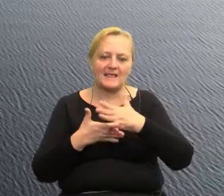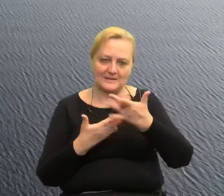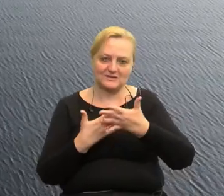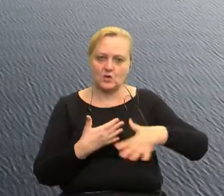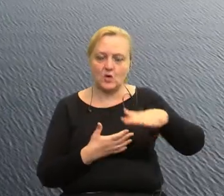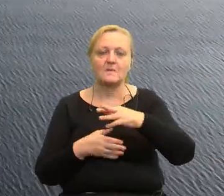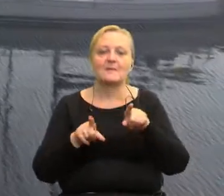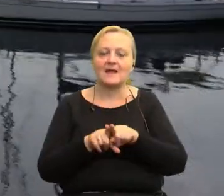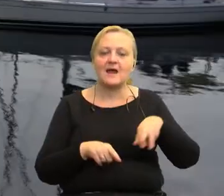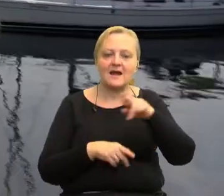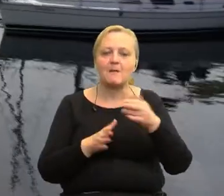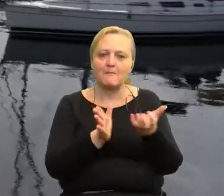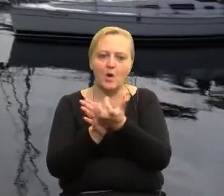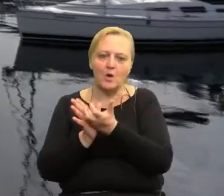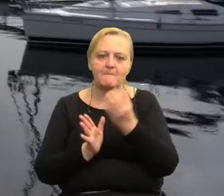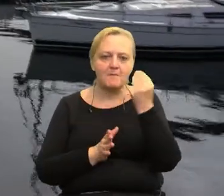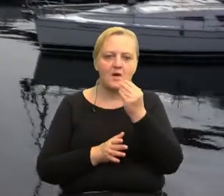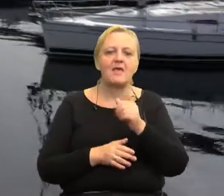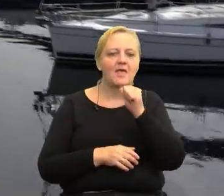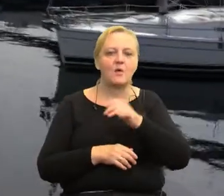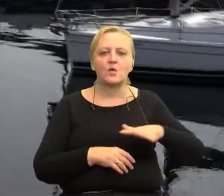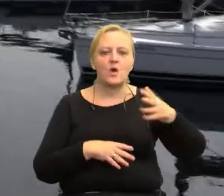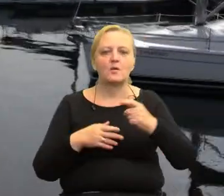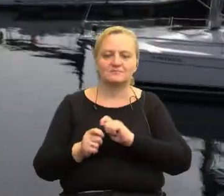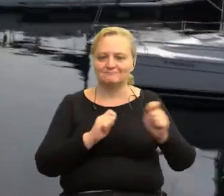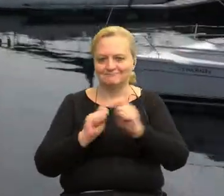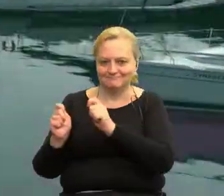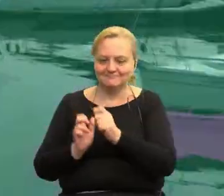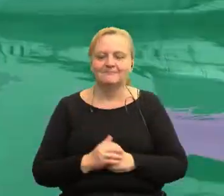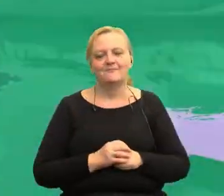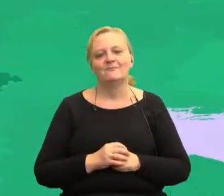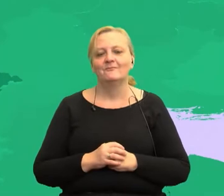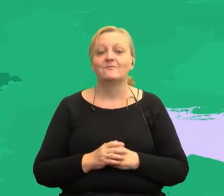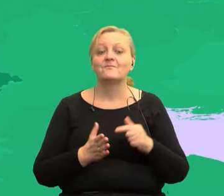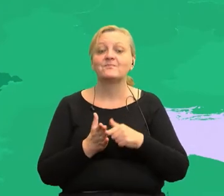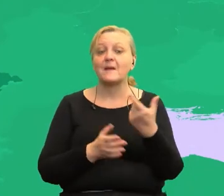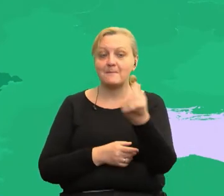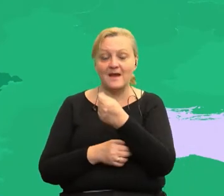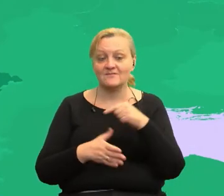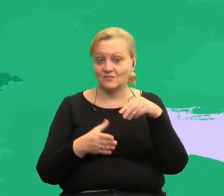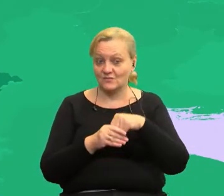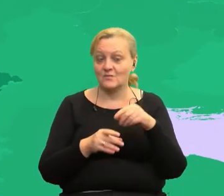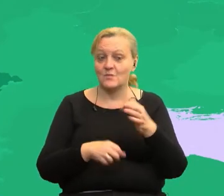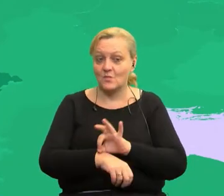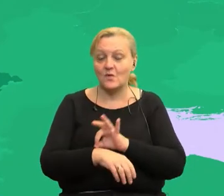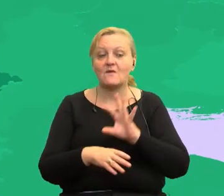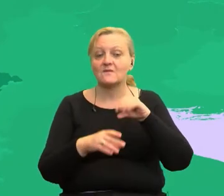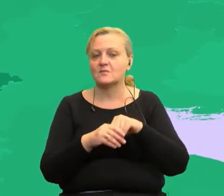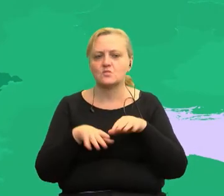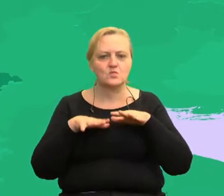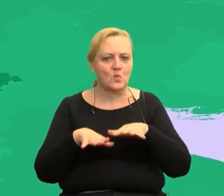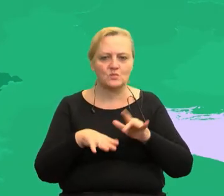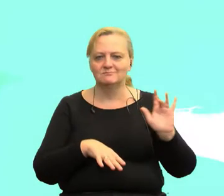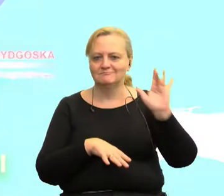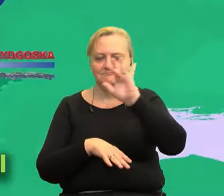oraz regionalnych portów morskich w europejskiej sieci transportowej. Na partnerstwo naszego projektu składa się szeroka sieć